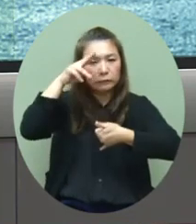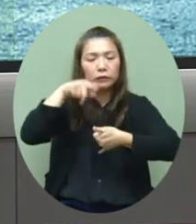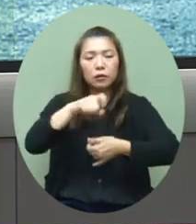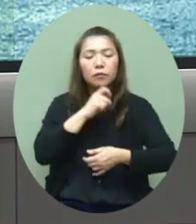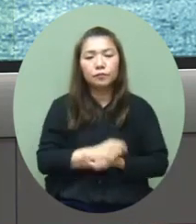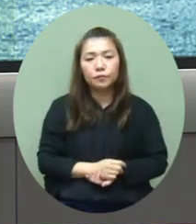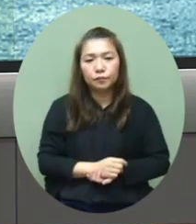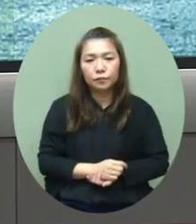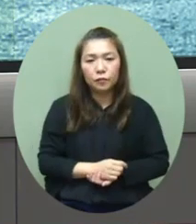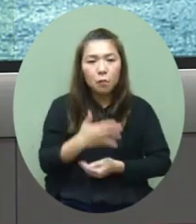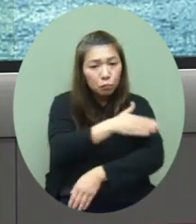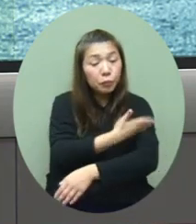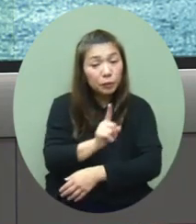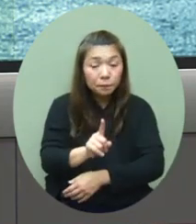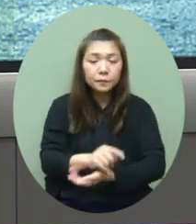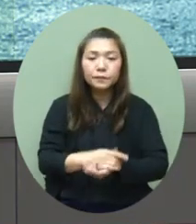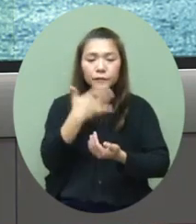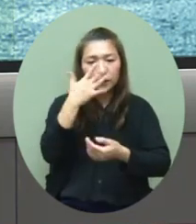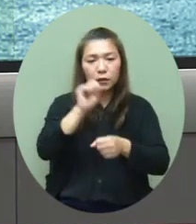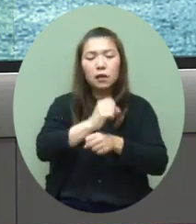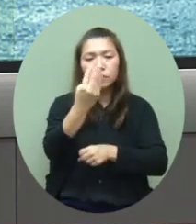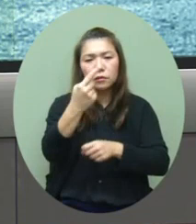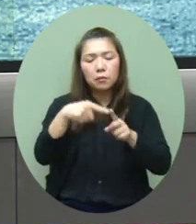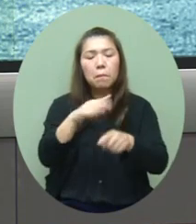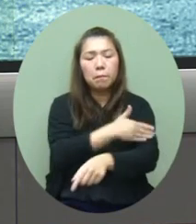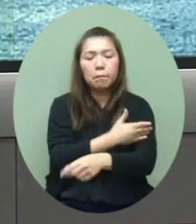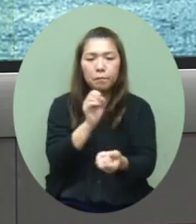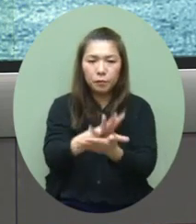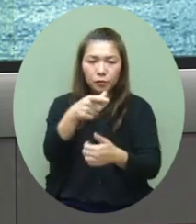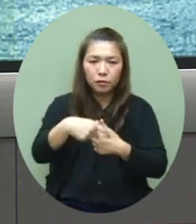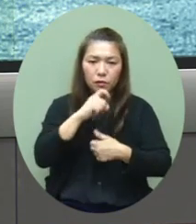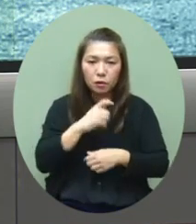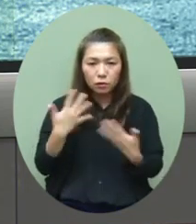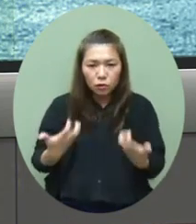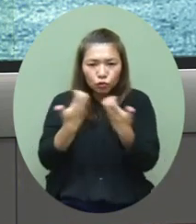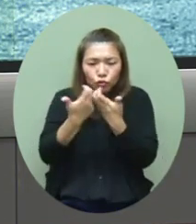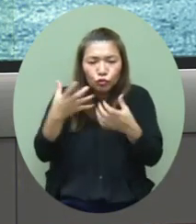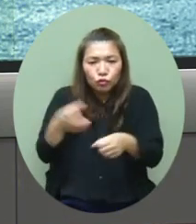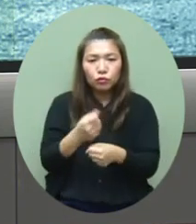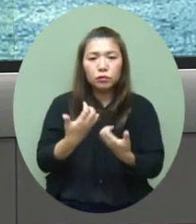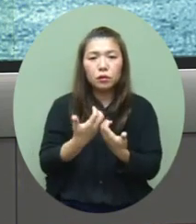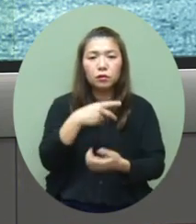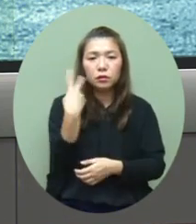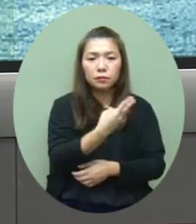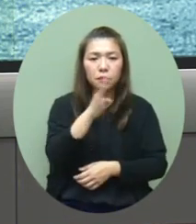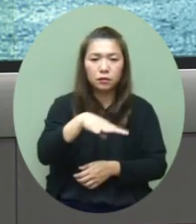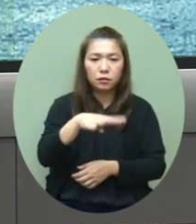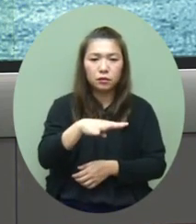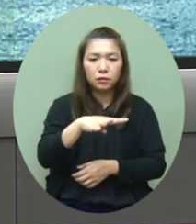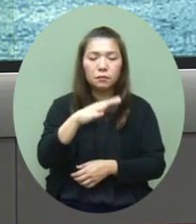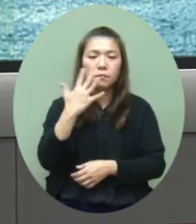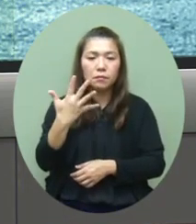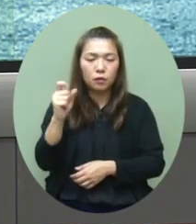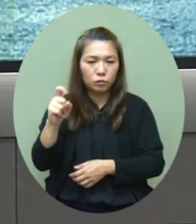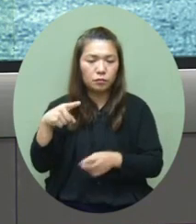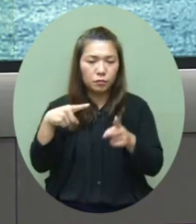至于员工方面新增了40名的员工确诊至今确诊的员工总数为24,5